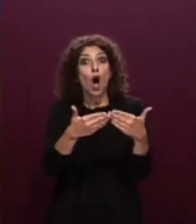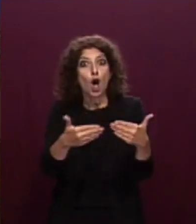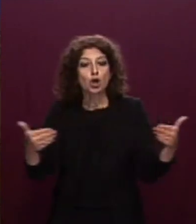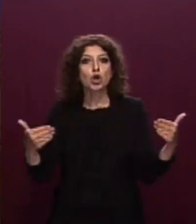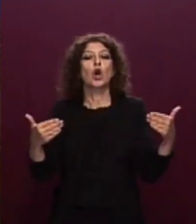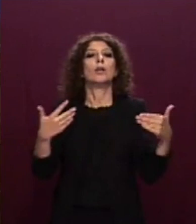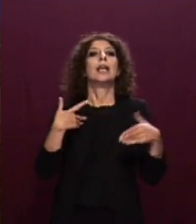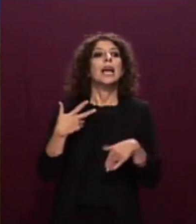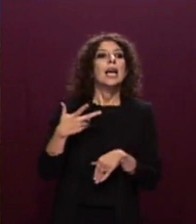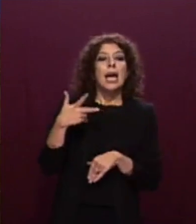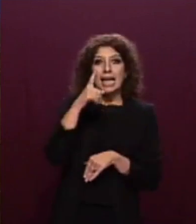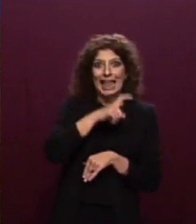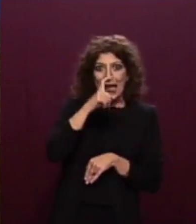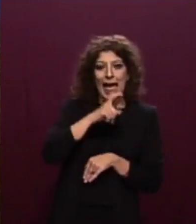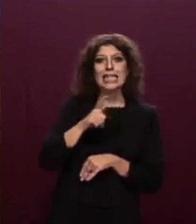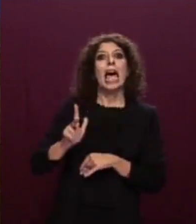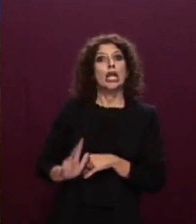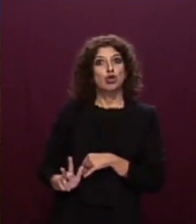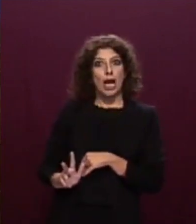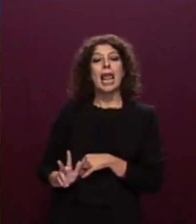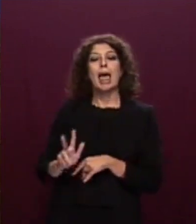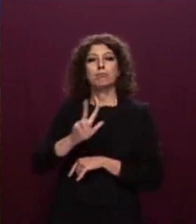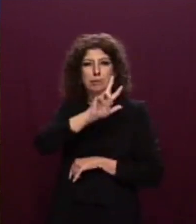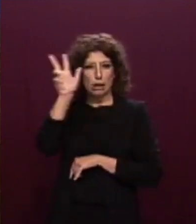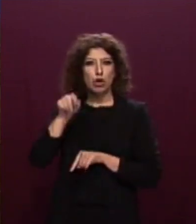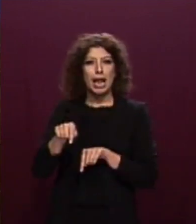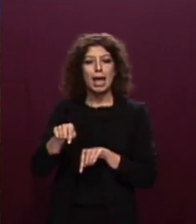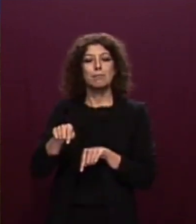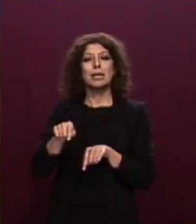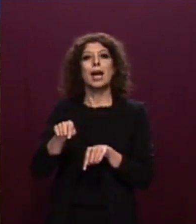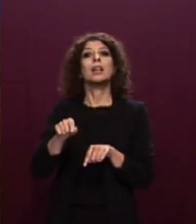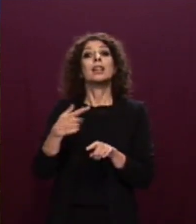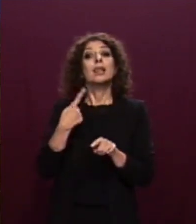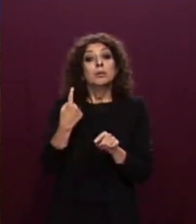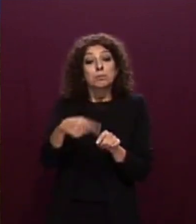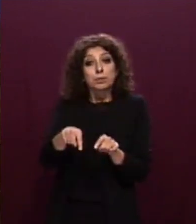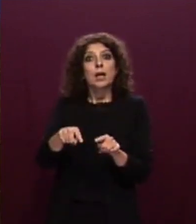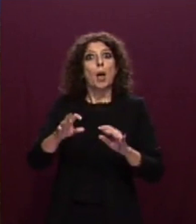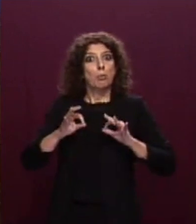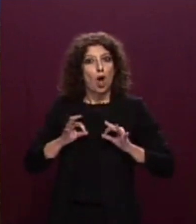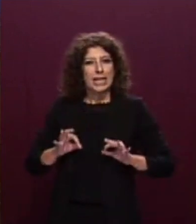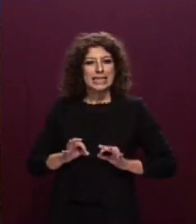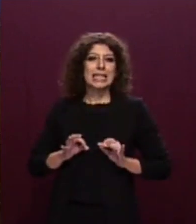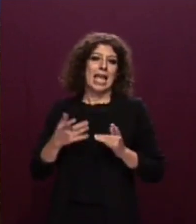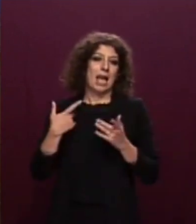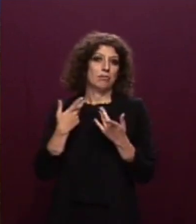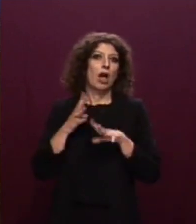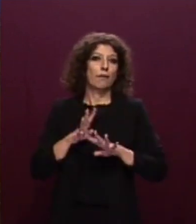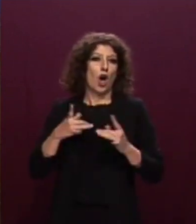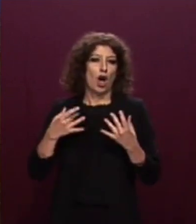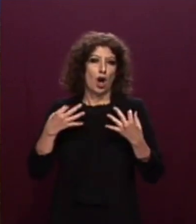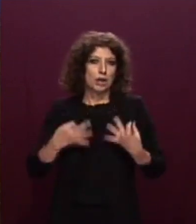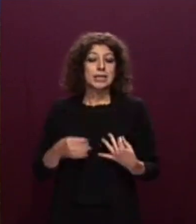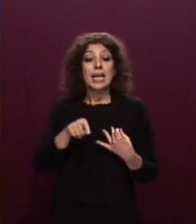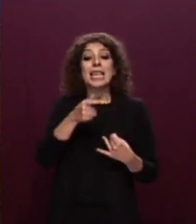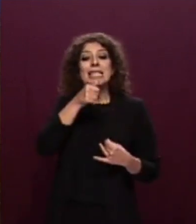'odierno informativa, le locali e autorità provinciali di pubblica sicurezza hanno dovuto mettere in campo un imponente dispositivo costituito da misure